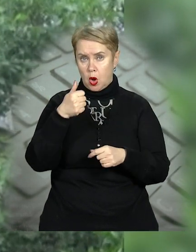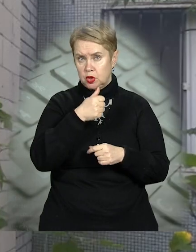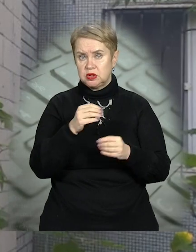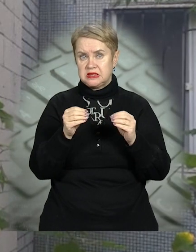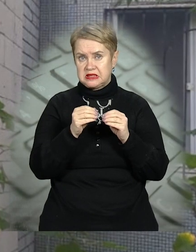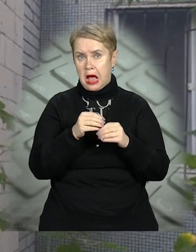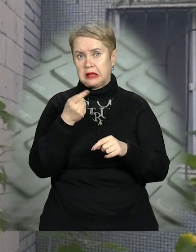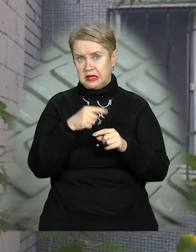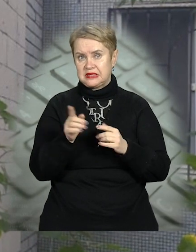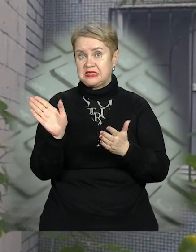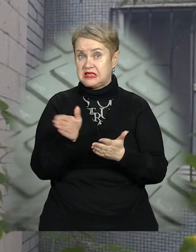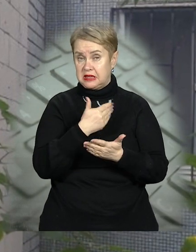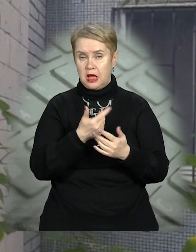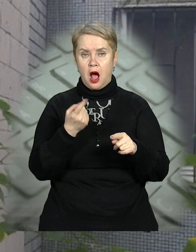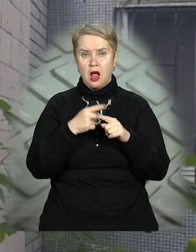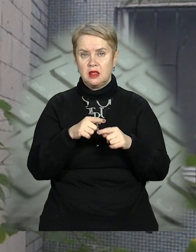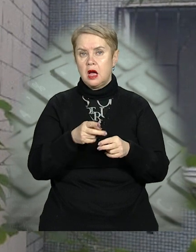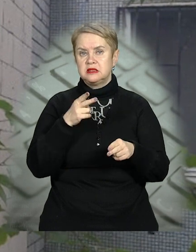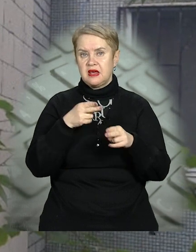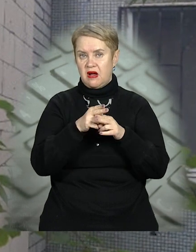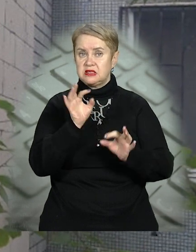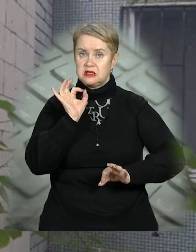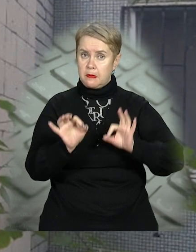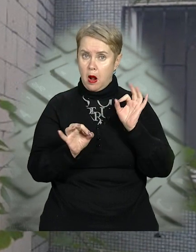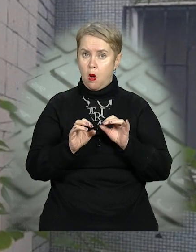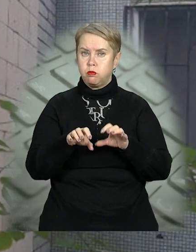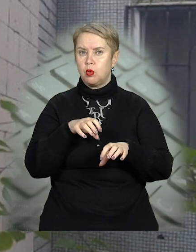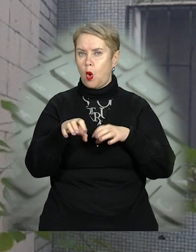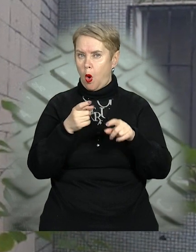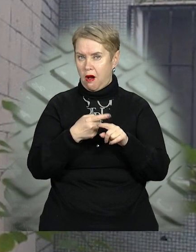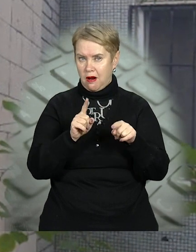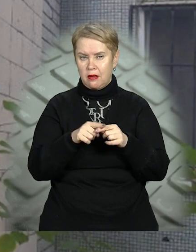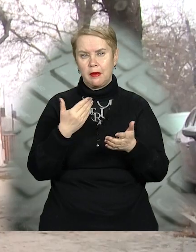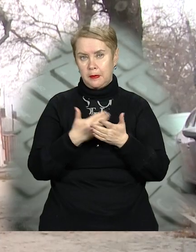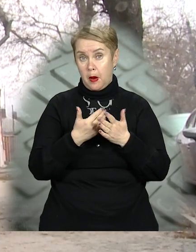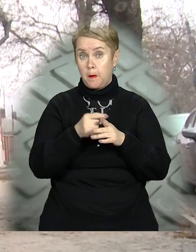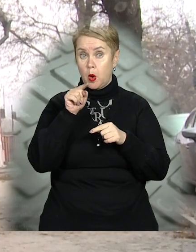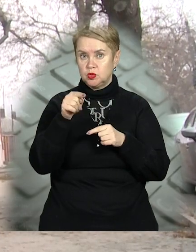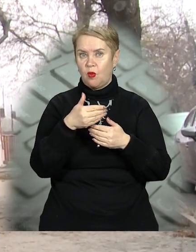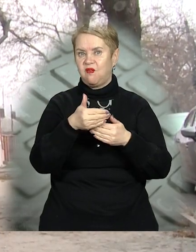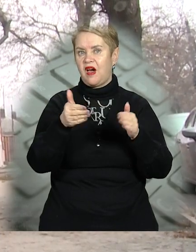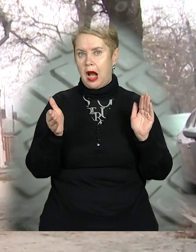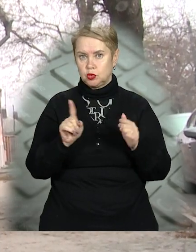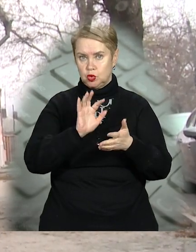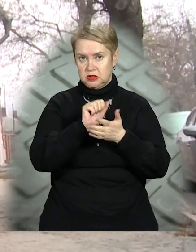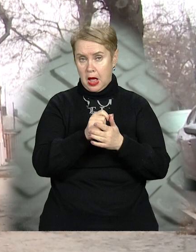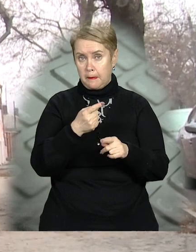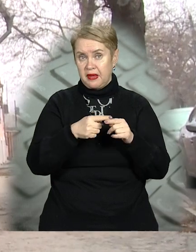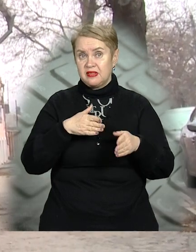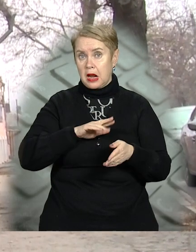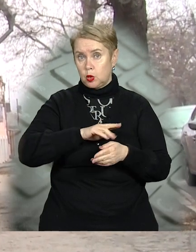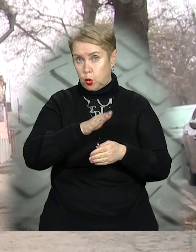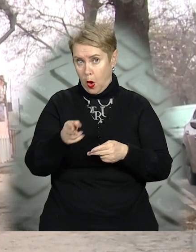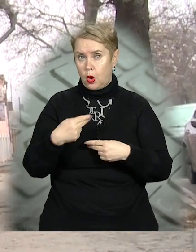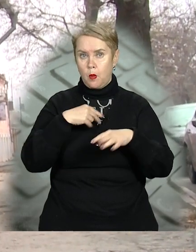десятків їх знесли. Але на заваді справедливості бюрократія. Ось, приміром, про цю верандочку, що зайняла пів тротуару,